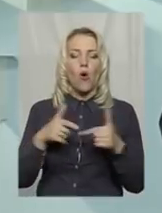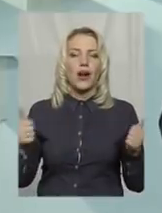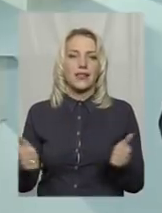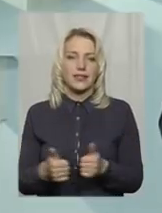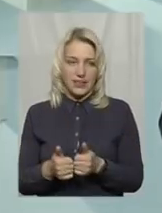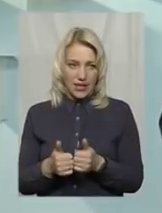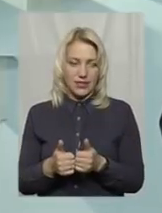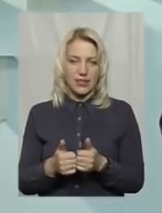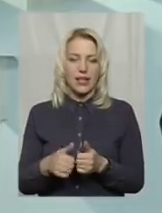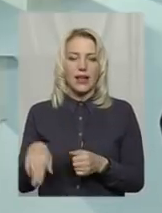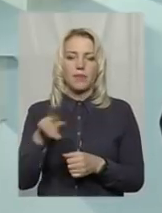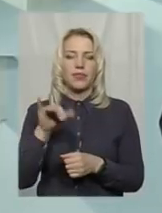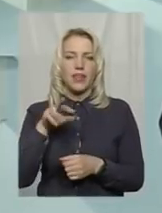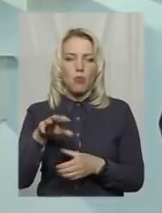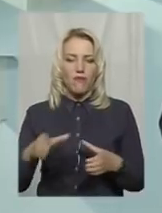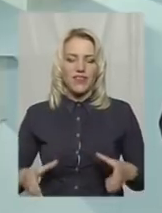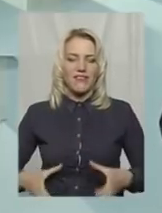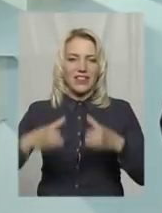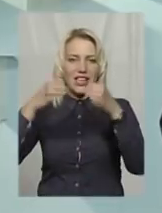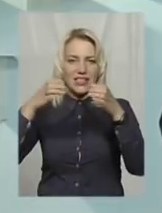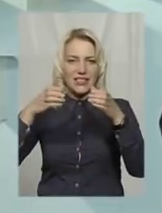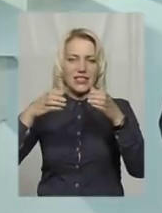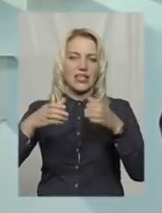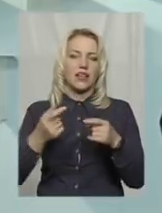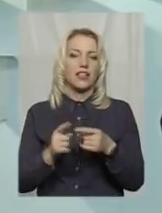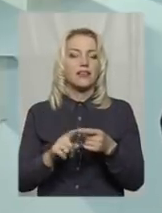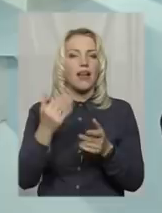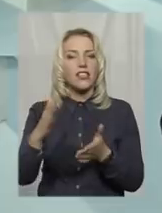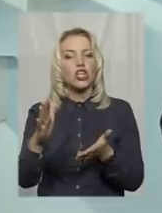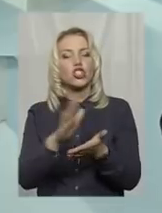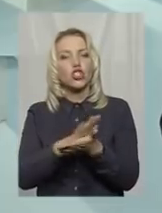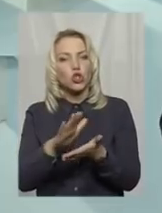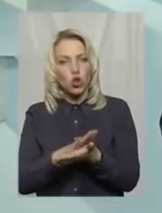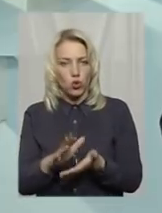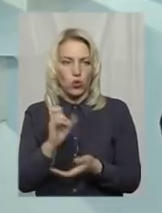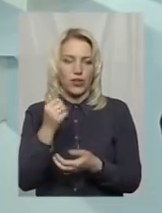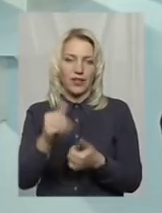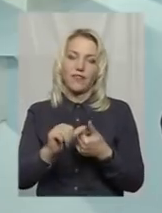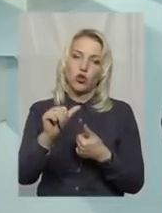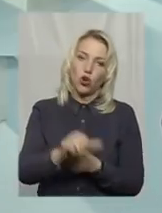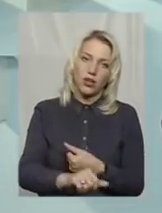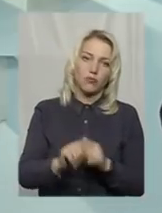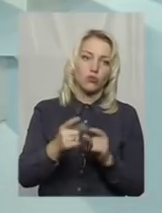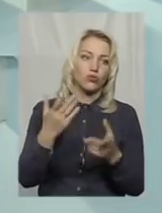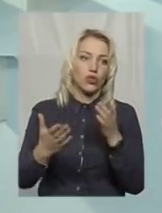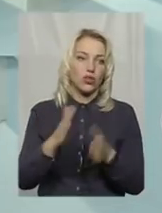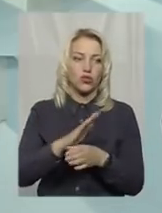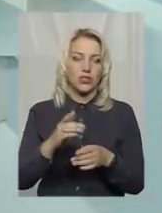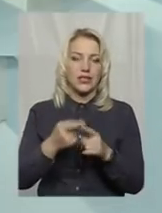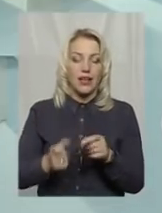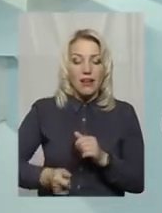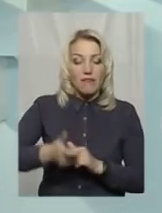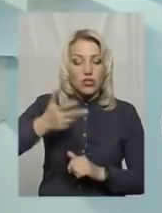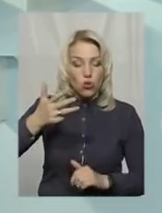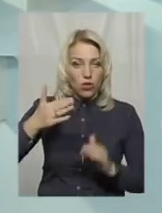димові і вентиляційні канали, на їхню чистоту, на їхню відокремленість. Тому що якщо це висотний будинок,